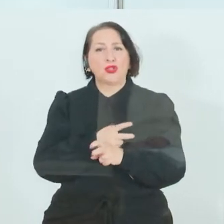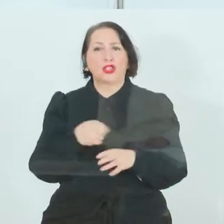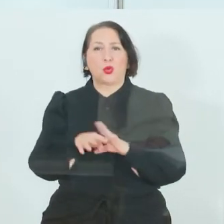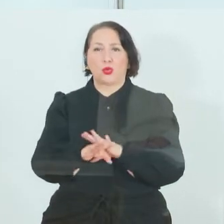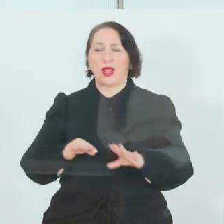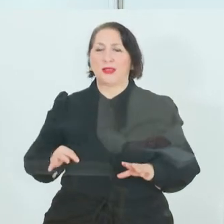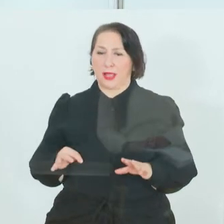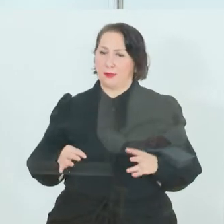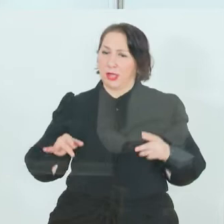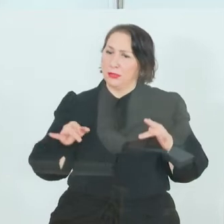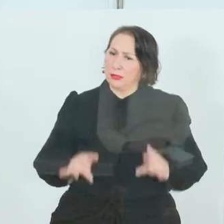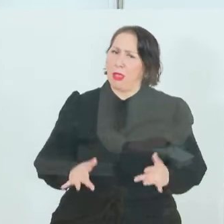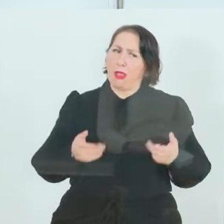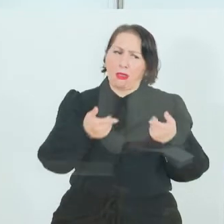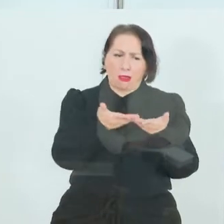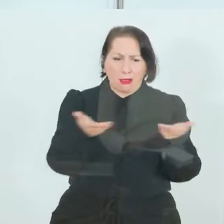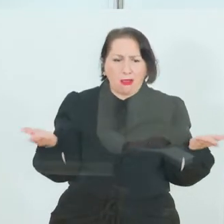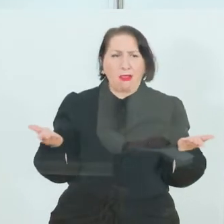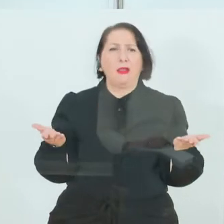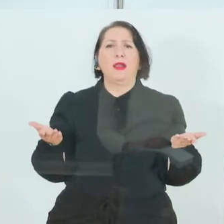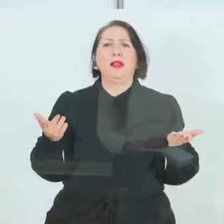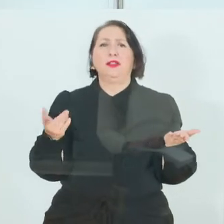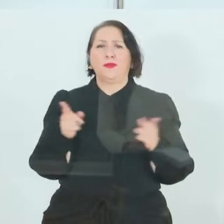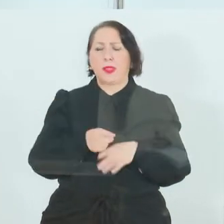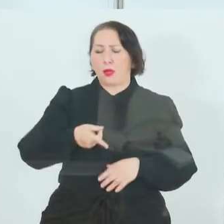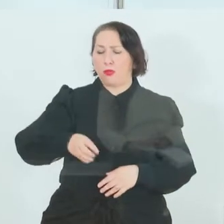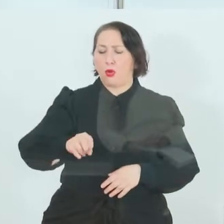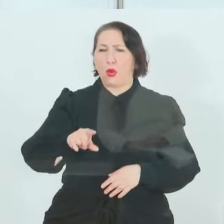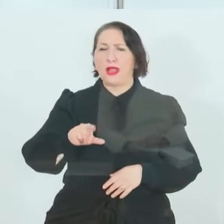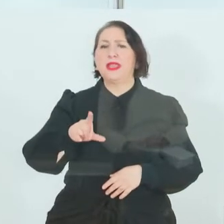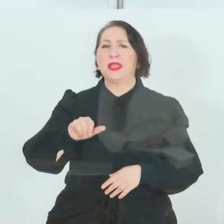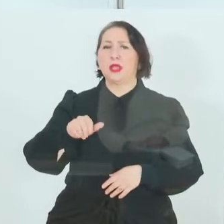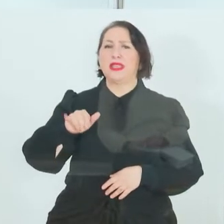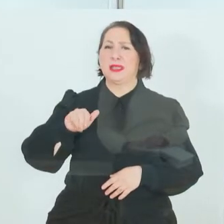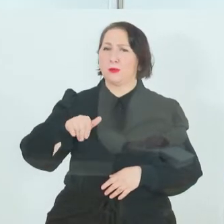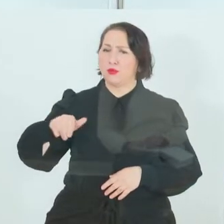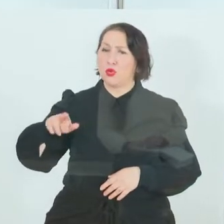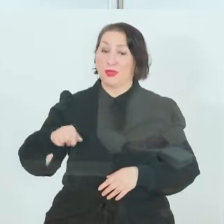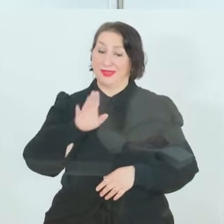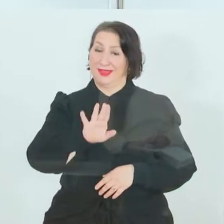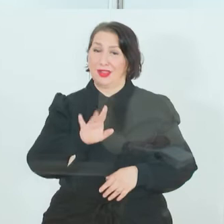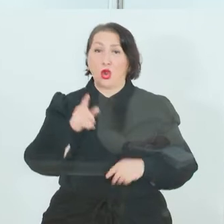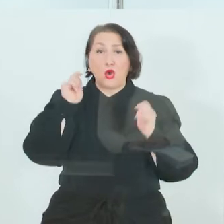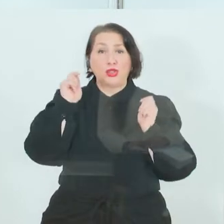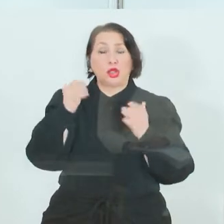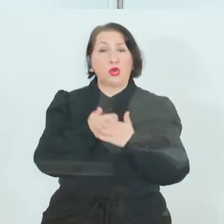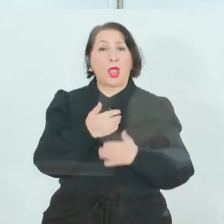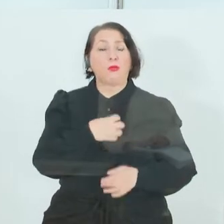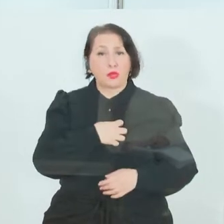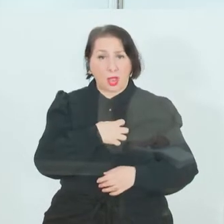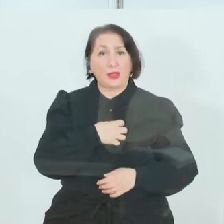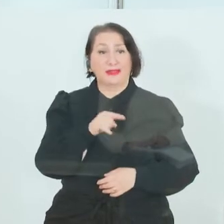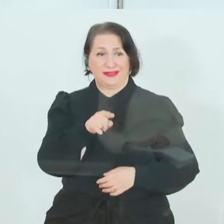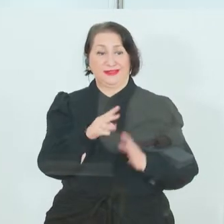Unternehmen auch haben, dazu beiträgt. Die Firma Polymun, die ja in Kloster Neuburg beheimatet ist und die hier einen